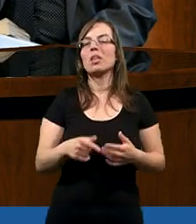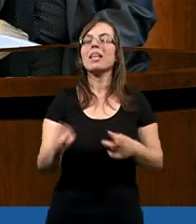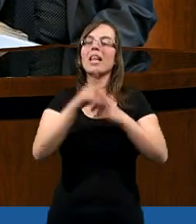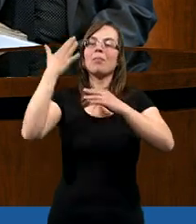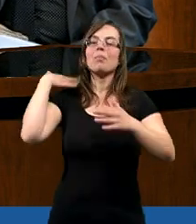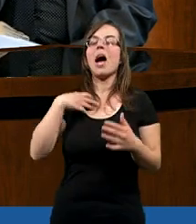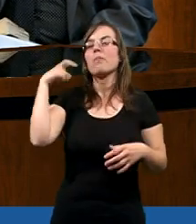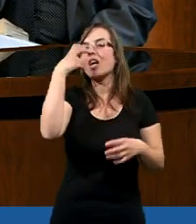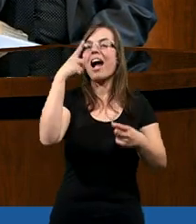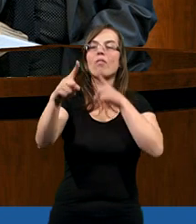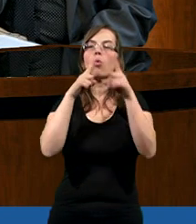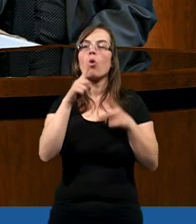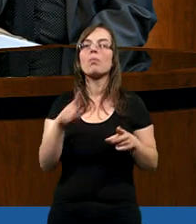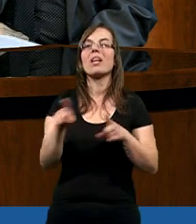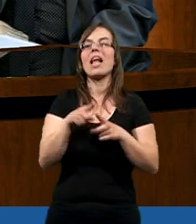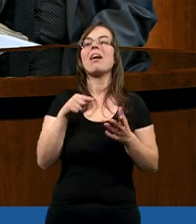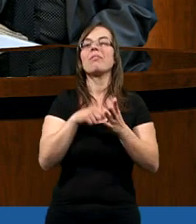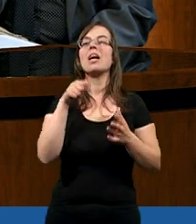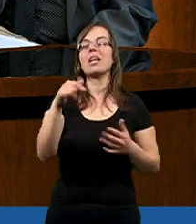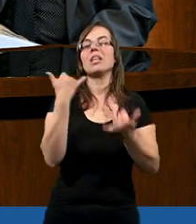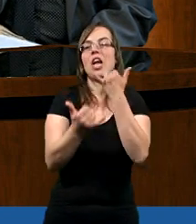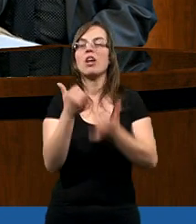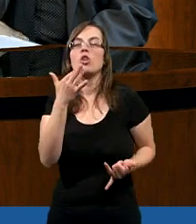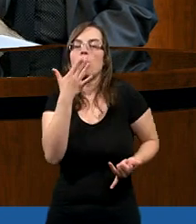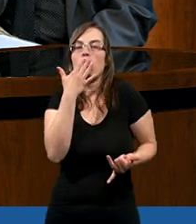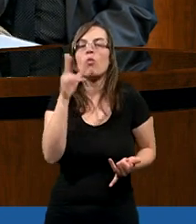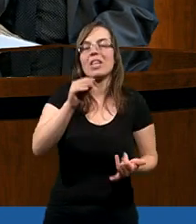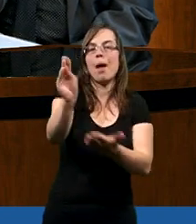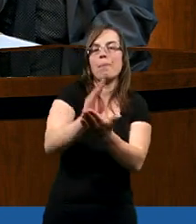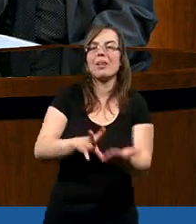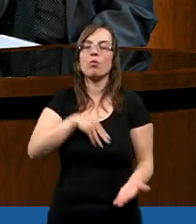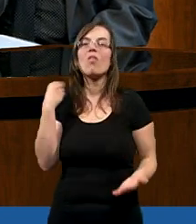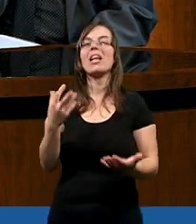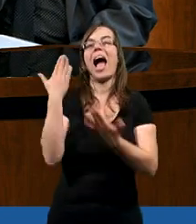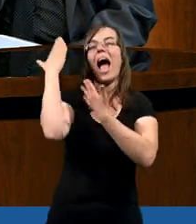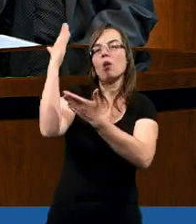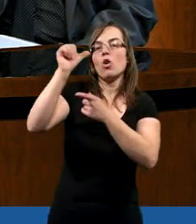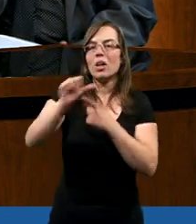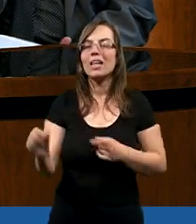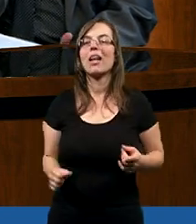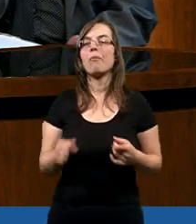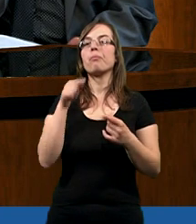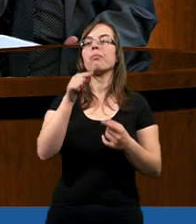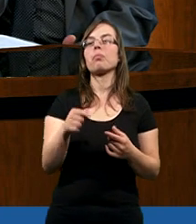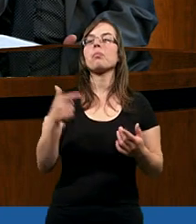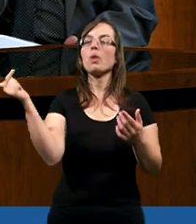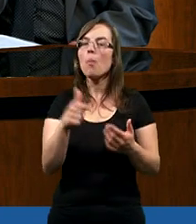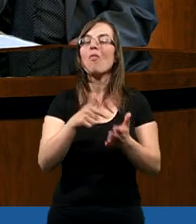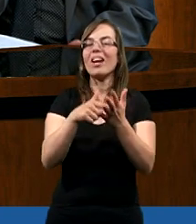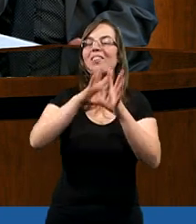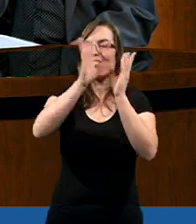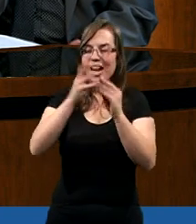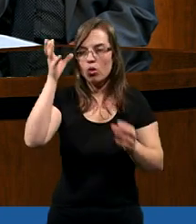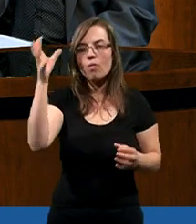Niedawno miałem taką ciekawą rozmowę i ktoś mówił tak, no jeżeli mówisz, że Pismo Święte jest autorytetem, na którym budować się